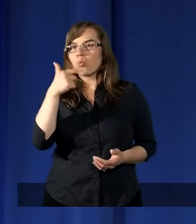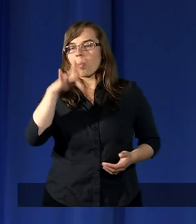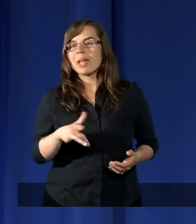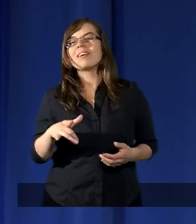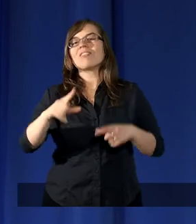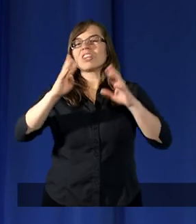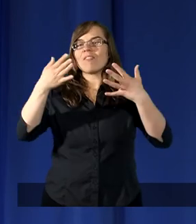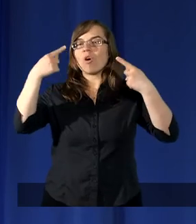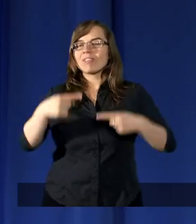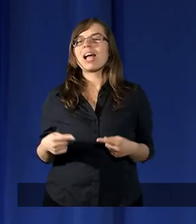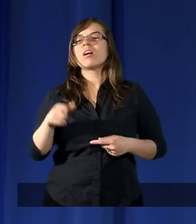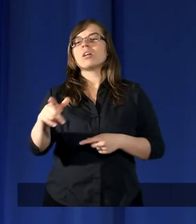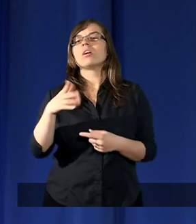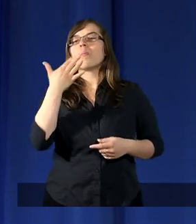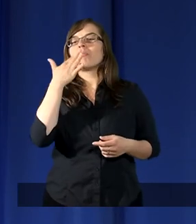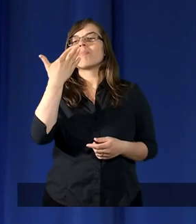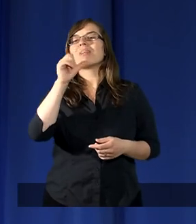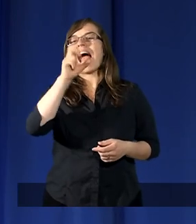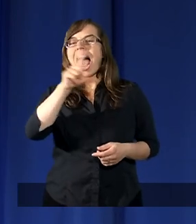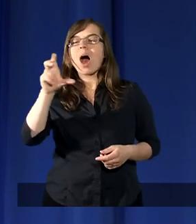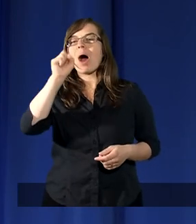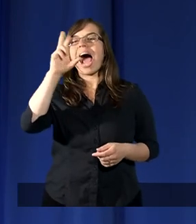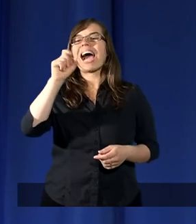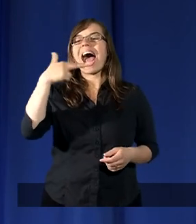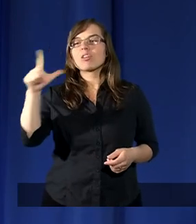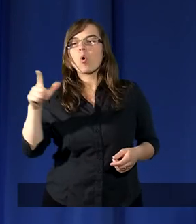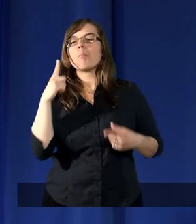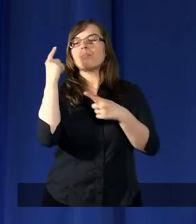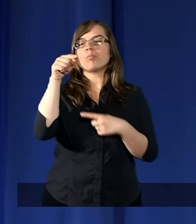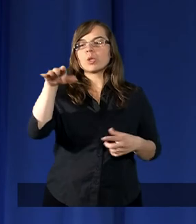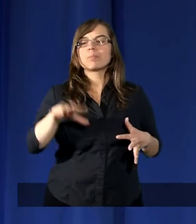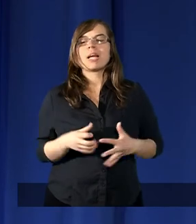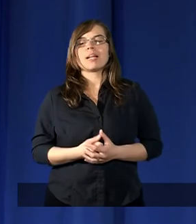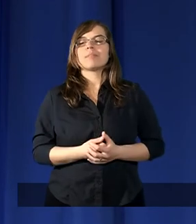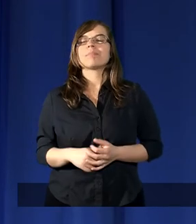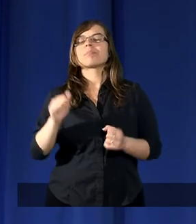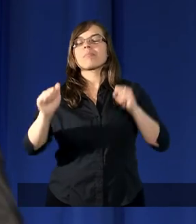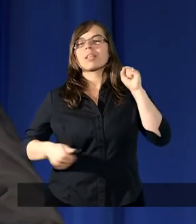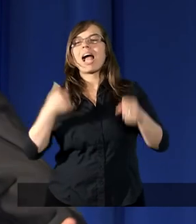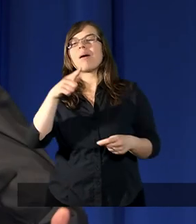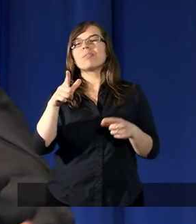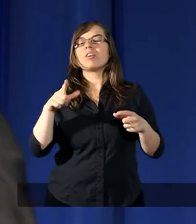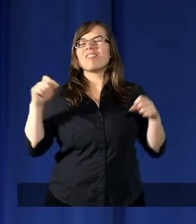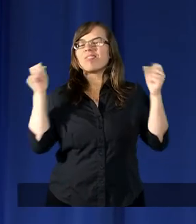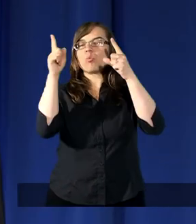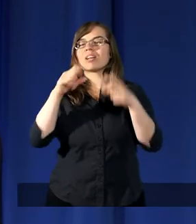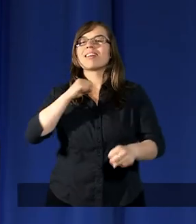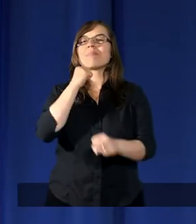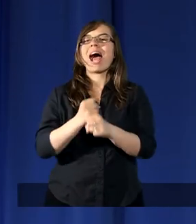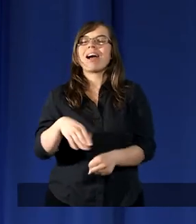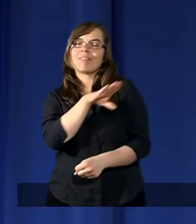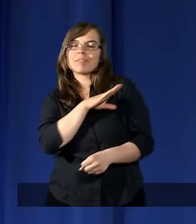wierszu powiedział do tam Michał Archaniów poszedł, aby wzbudzić martwych.